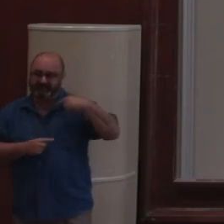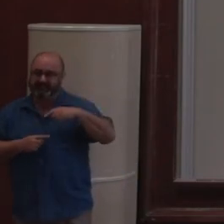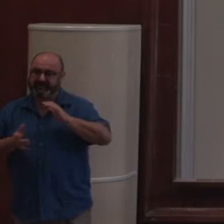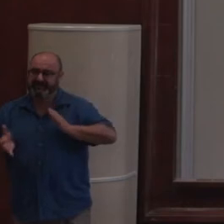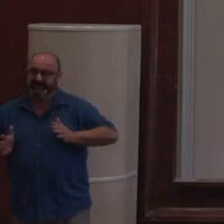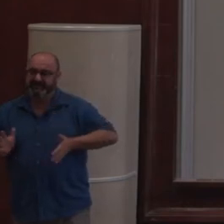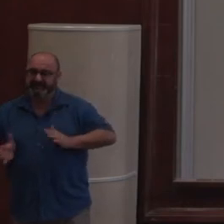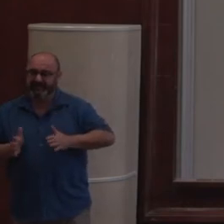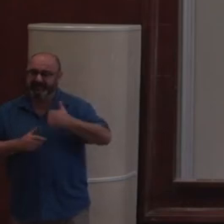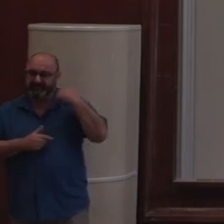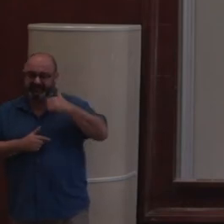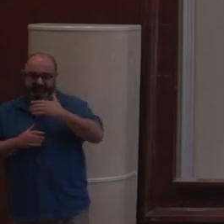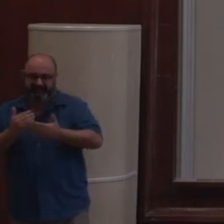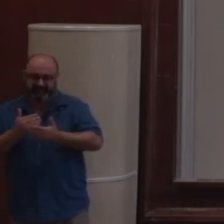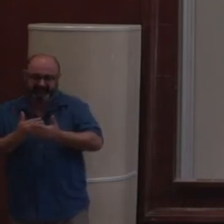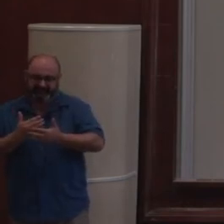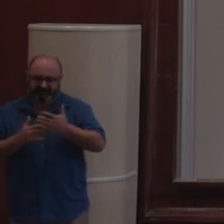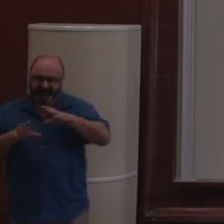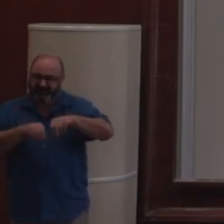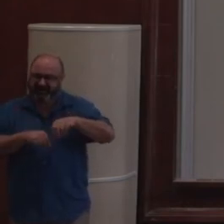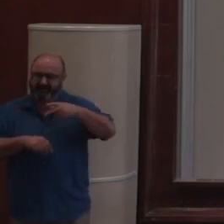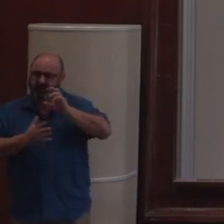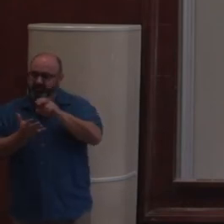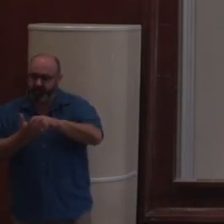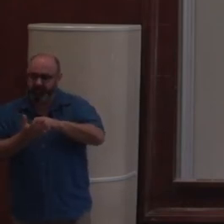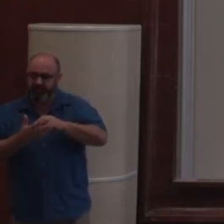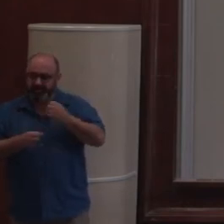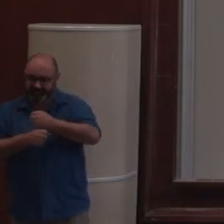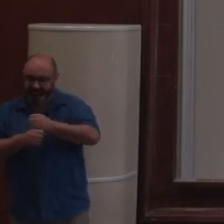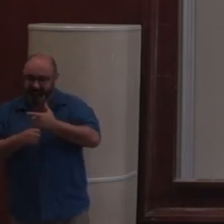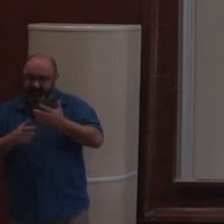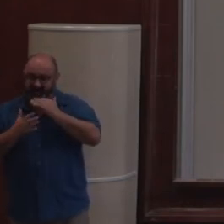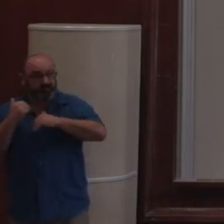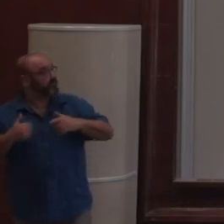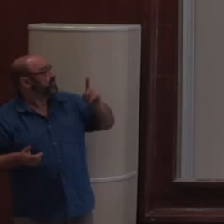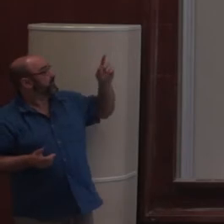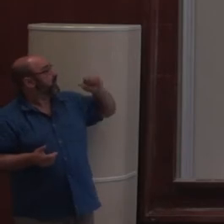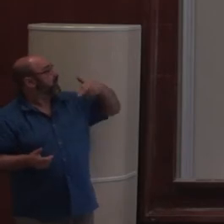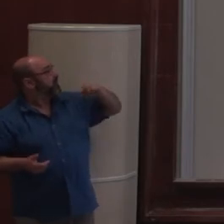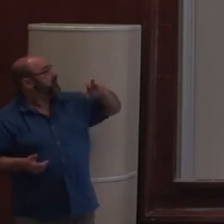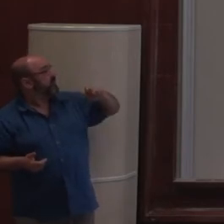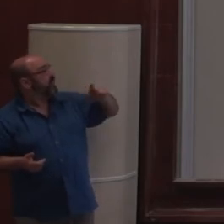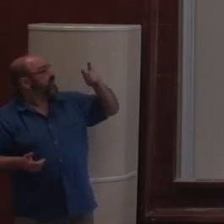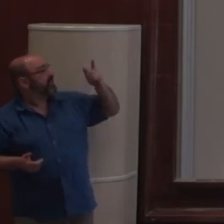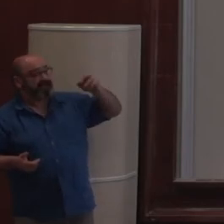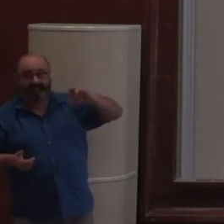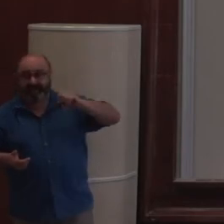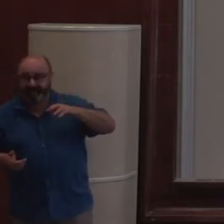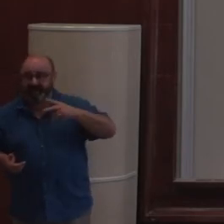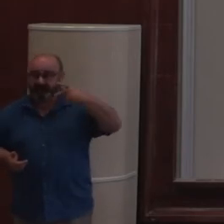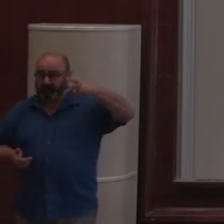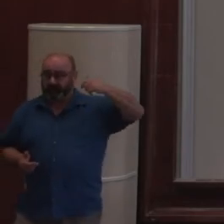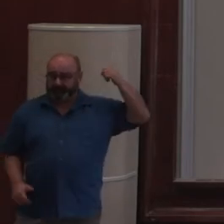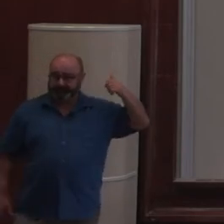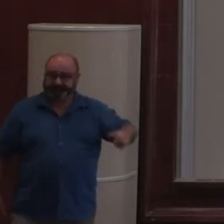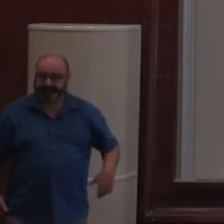FR aujourd'hui avec une équipe PLON sur des implémentations Angular et React. Donc actuellement, c'est sur quoi on s'investit, Angular et React.